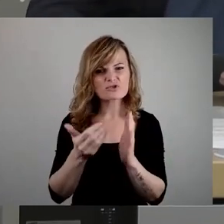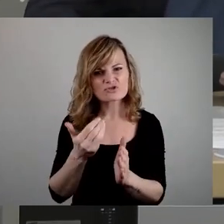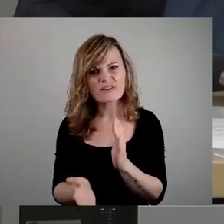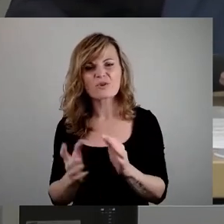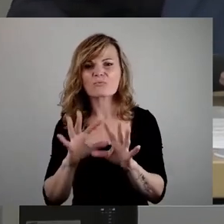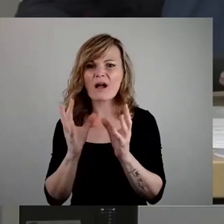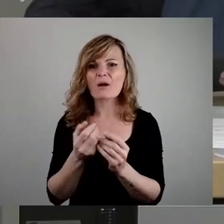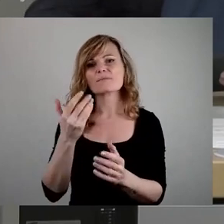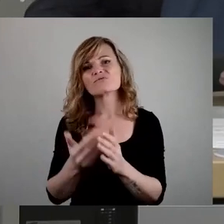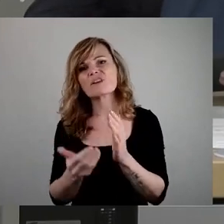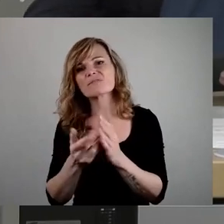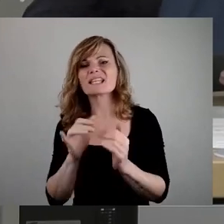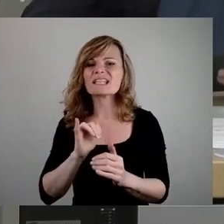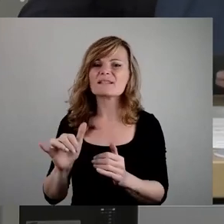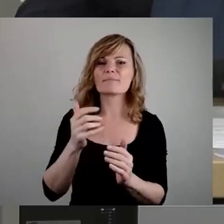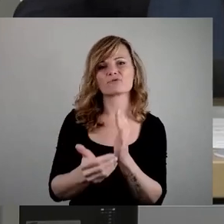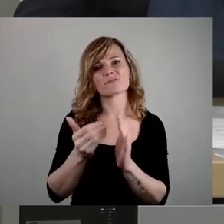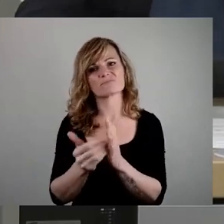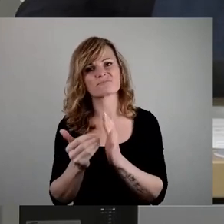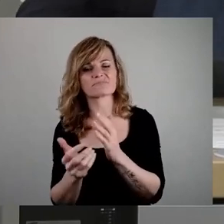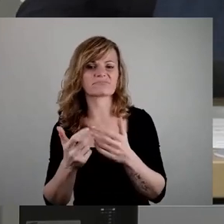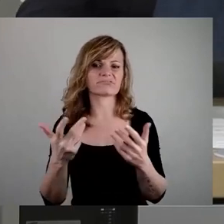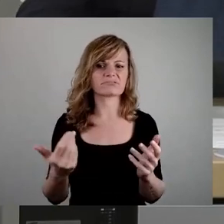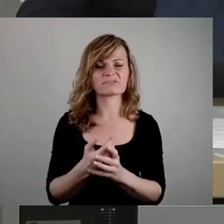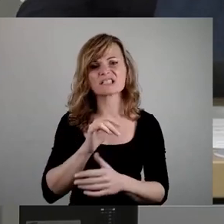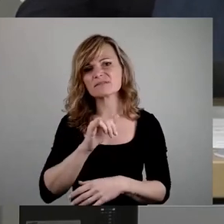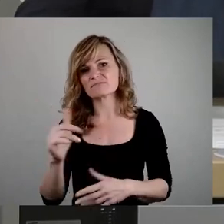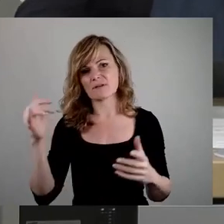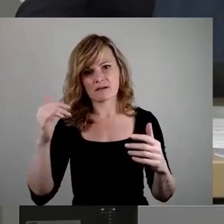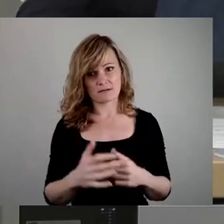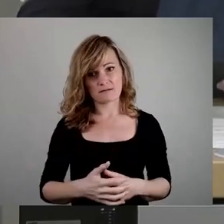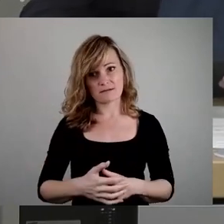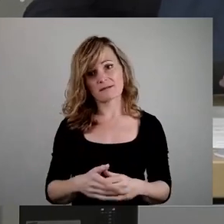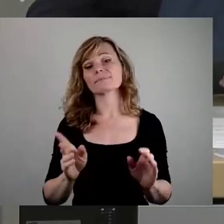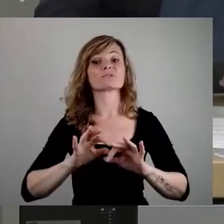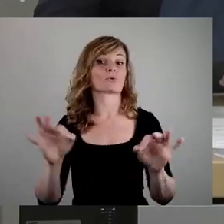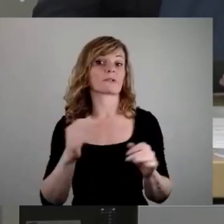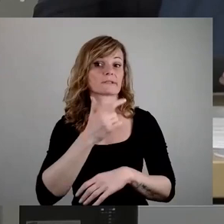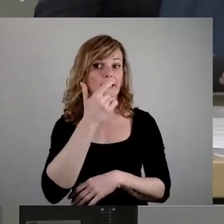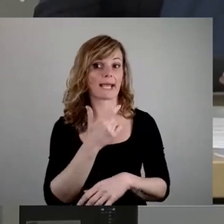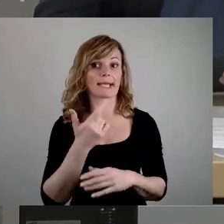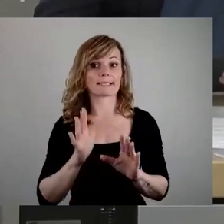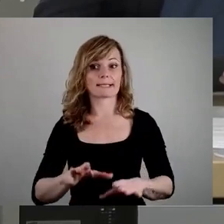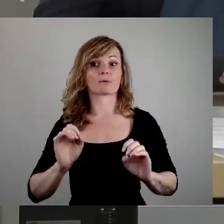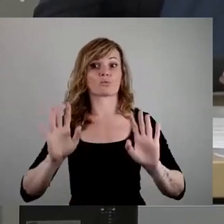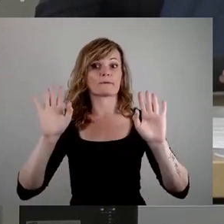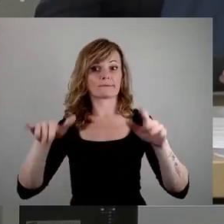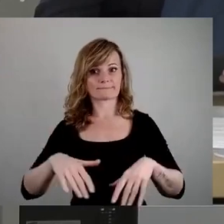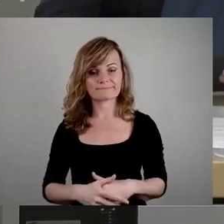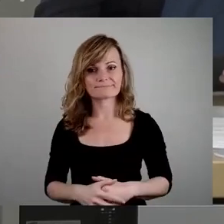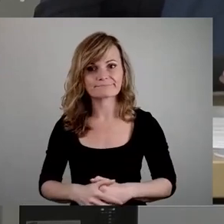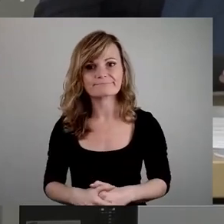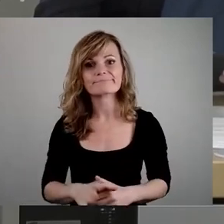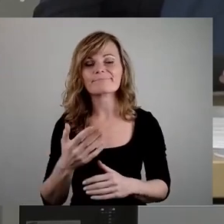immer diese Beschwerden. Sie nehmen also diese Beschwerden ganz besonders ernst. Gut. Paragraph